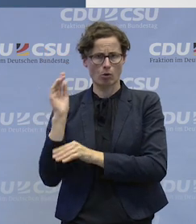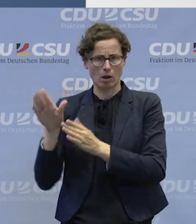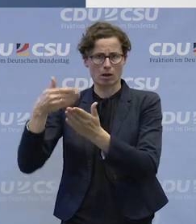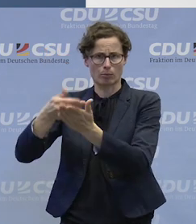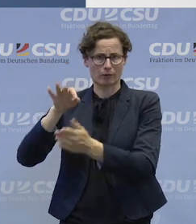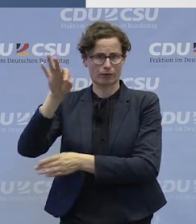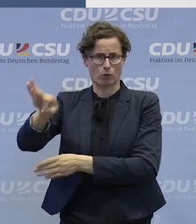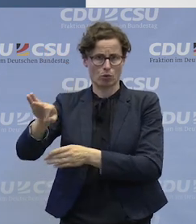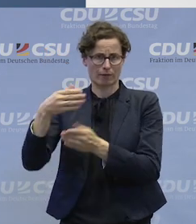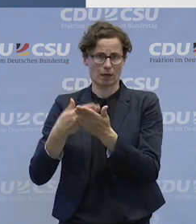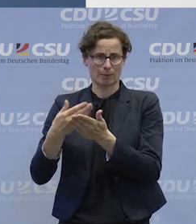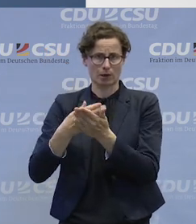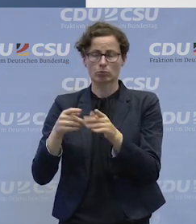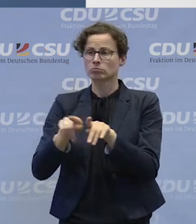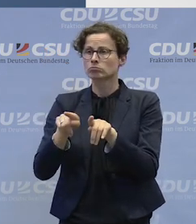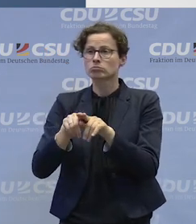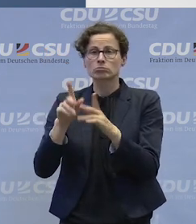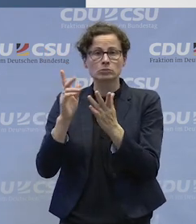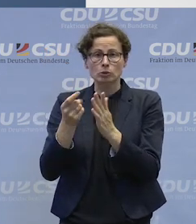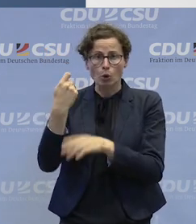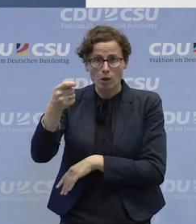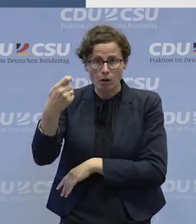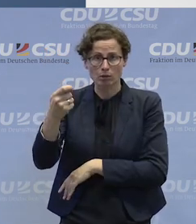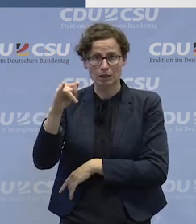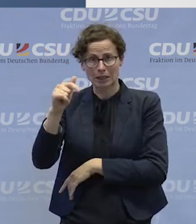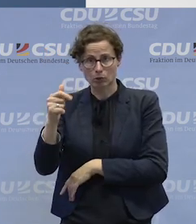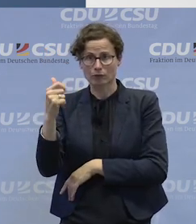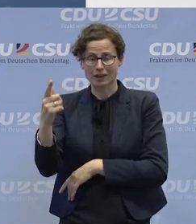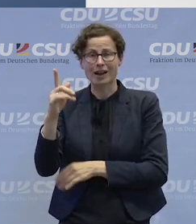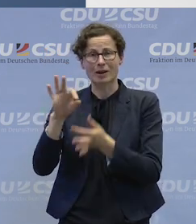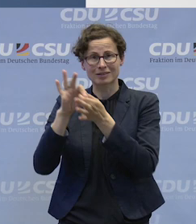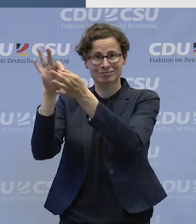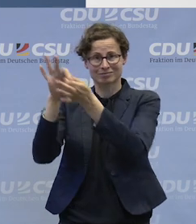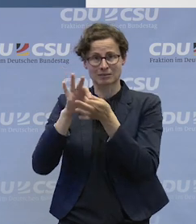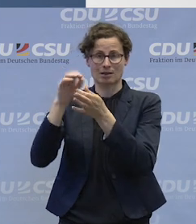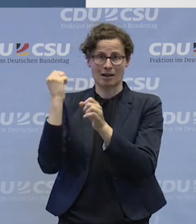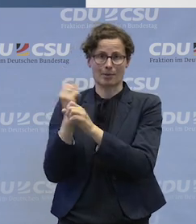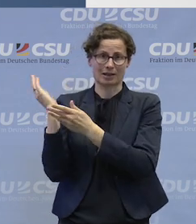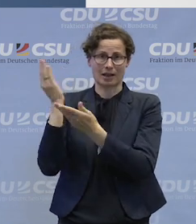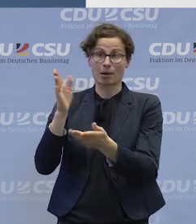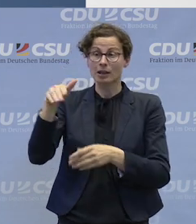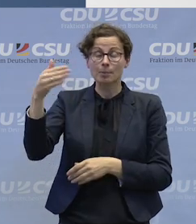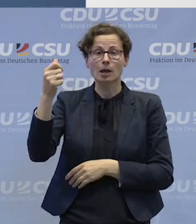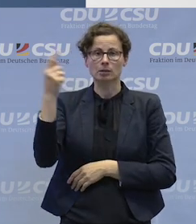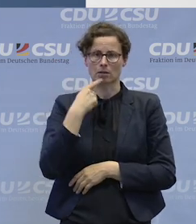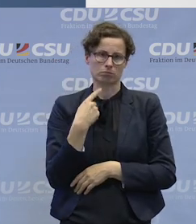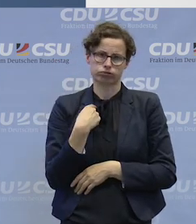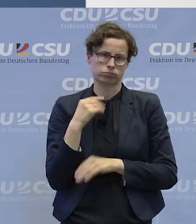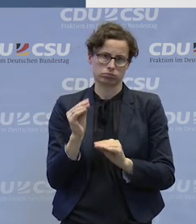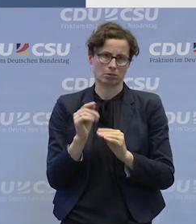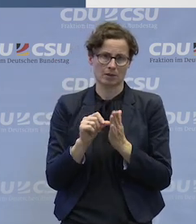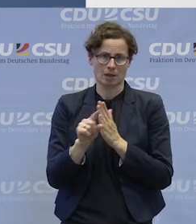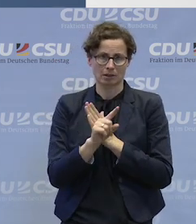IT bezahlt und es gibt Arbeitgeber, die keinen Wert darauf legen. Aber das hängt ja nicht an der vermittelnden Einrichtung, nicht in den